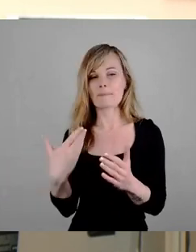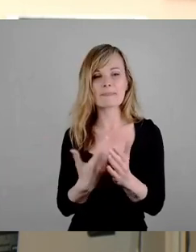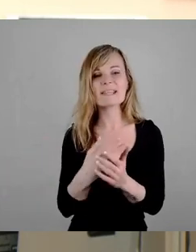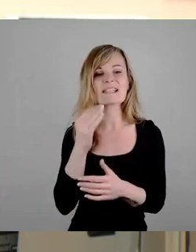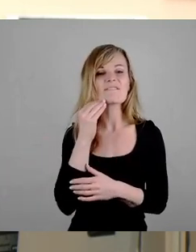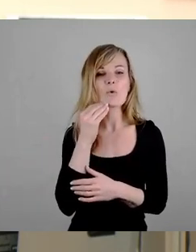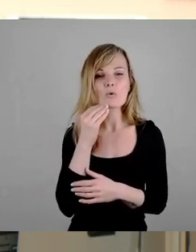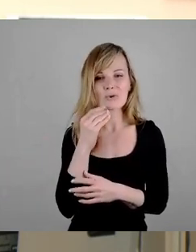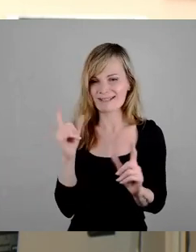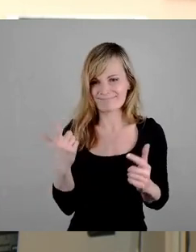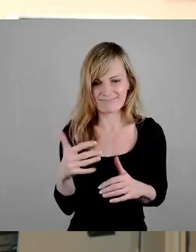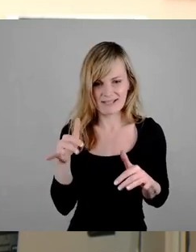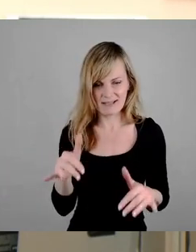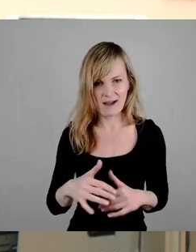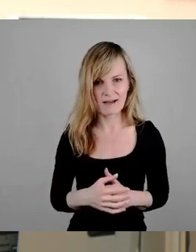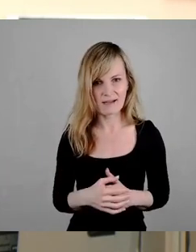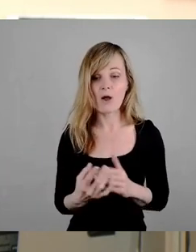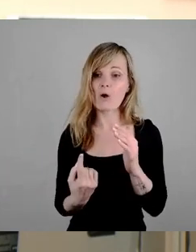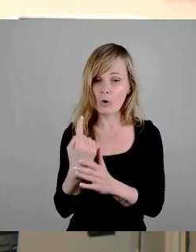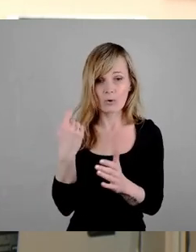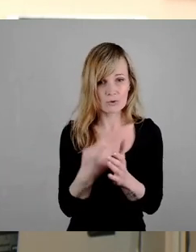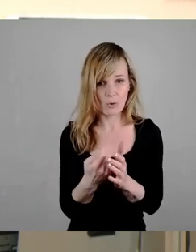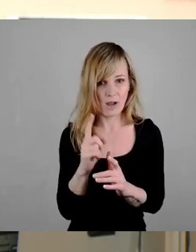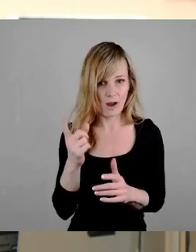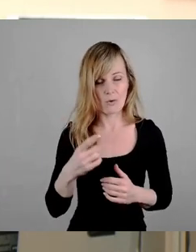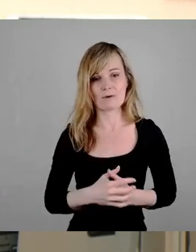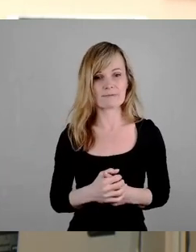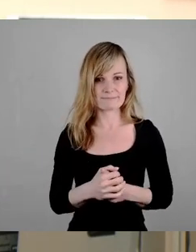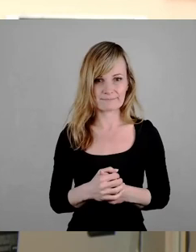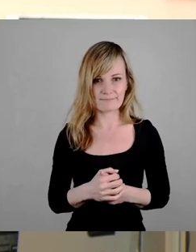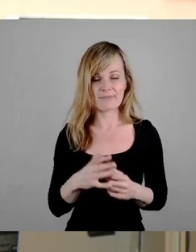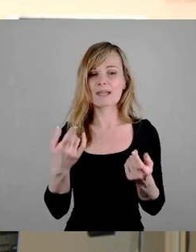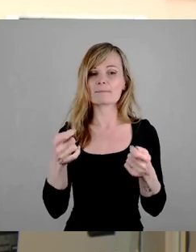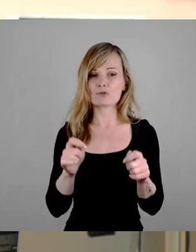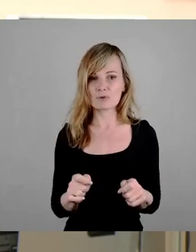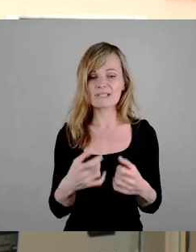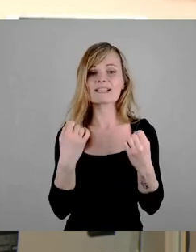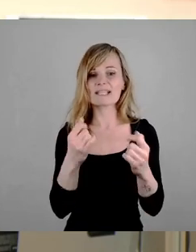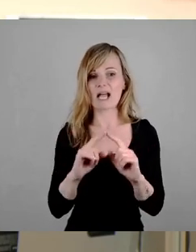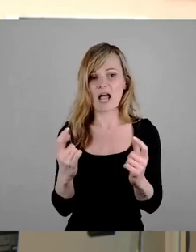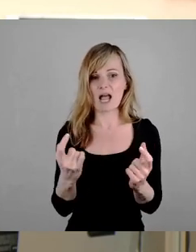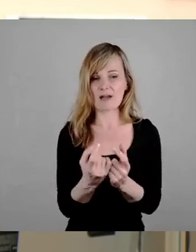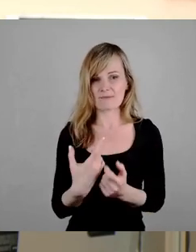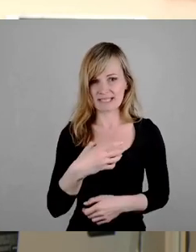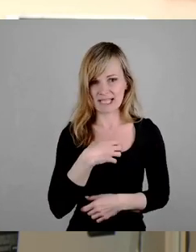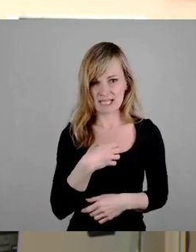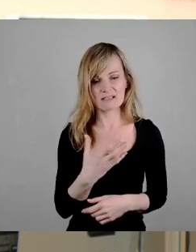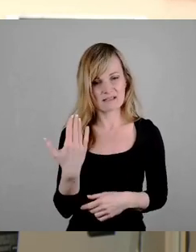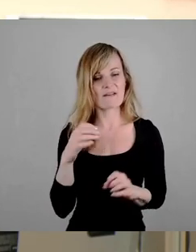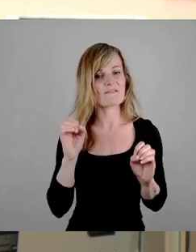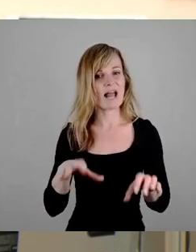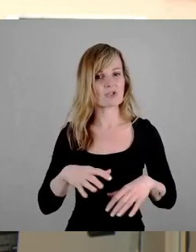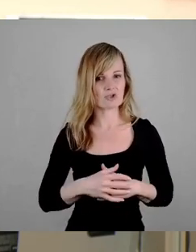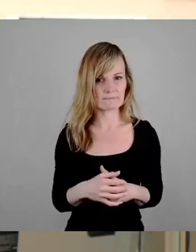in der Regel dann auch sehr teuer sind. Der Beschluss sicherer Hafen in Dresden war falsch, ein